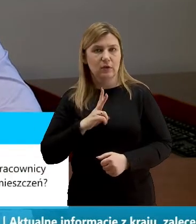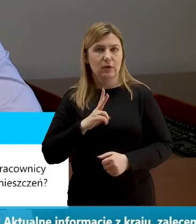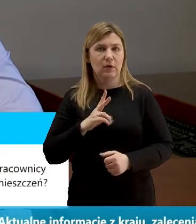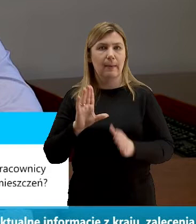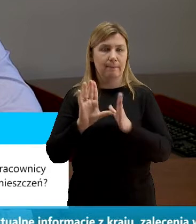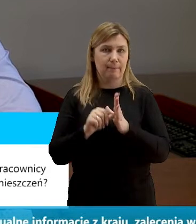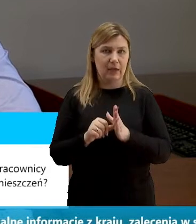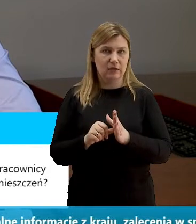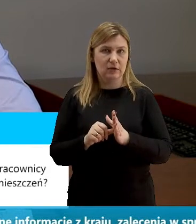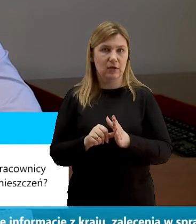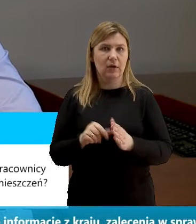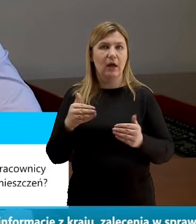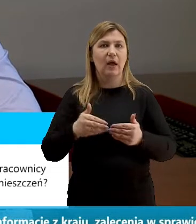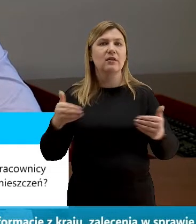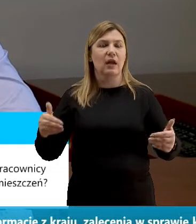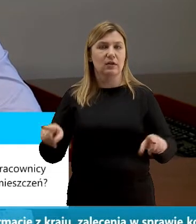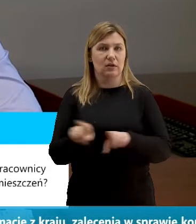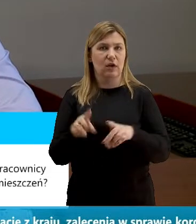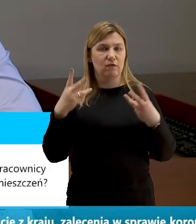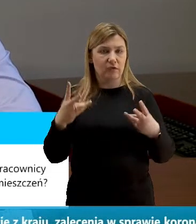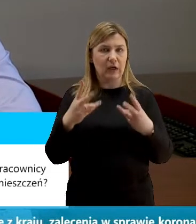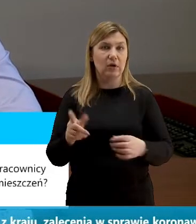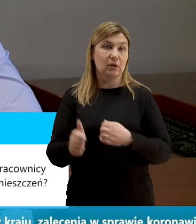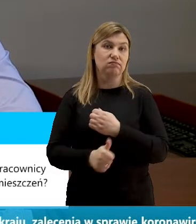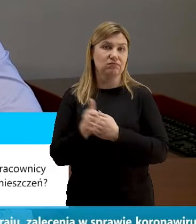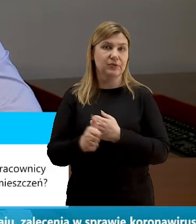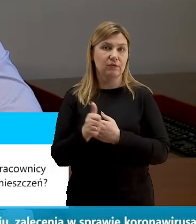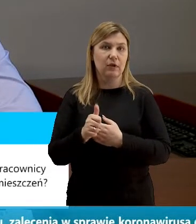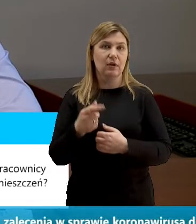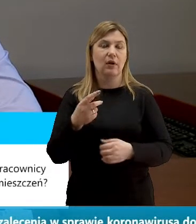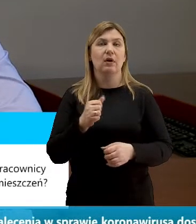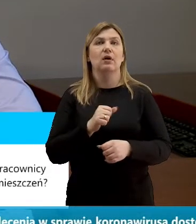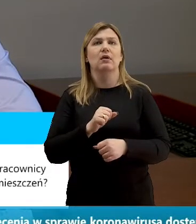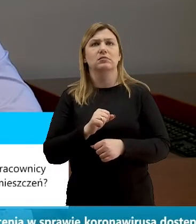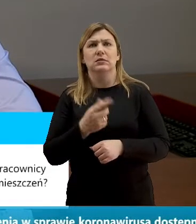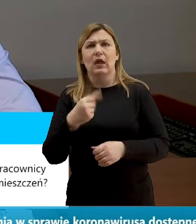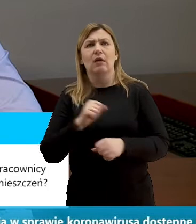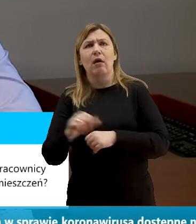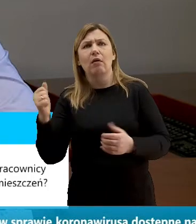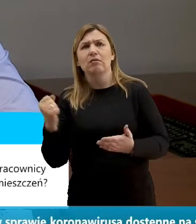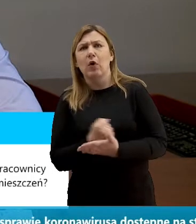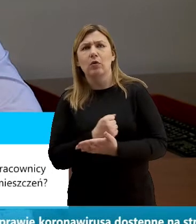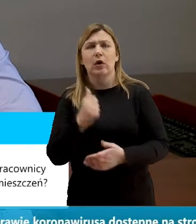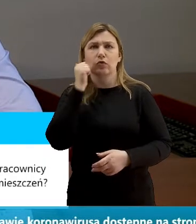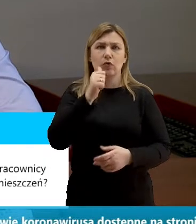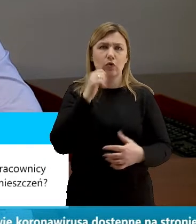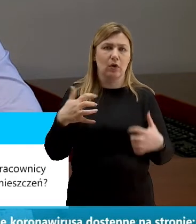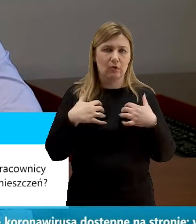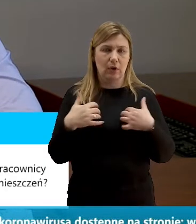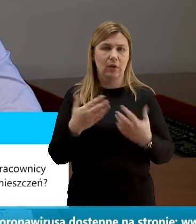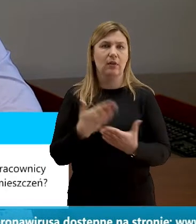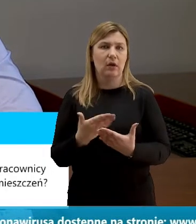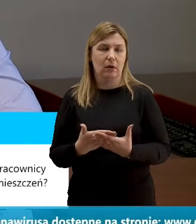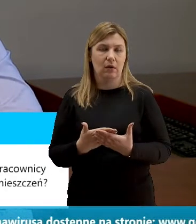teaty też są ważne ale właśnie z uwagi na to że nie są niezbędne do funkcjonowania codziennego dlatego i